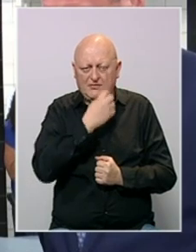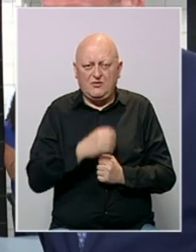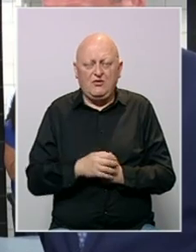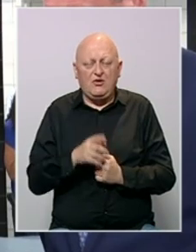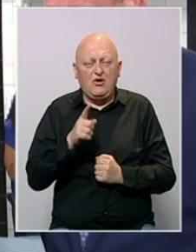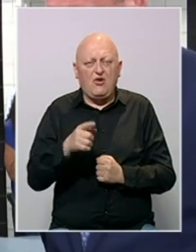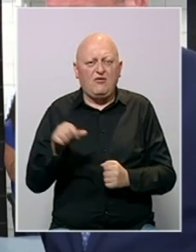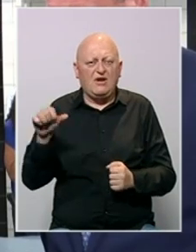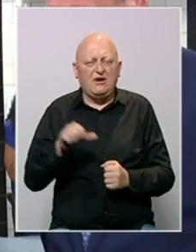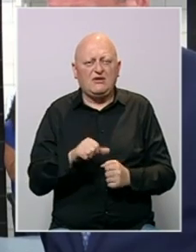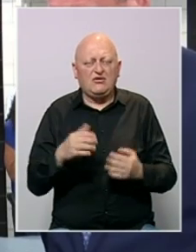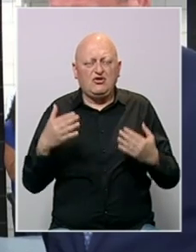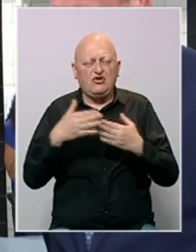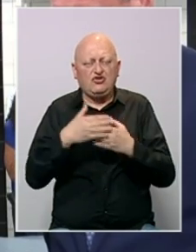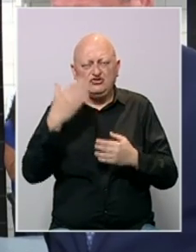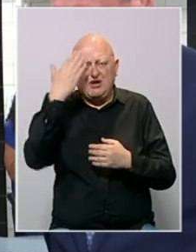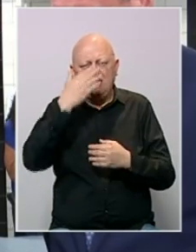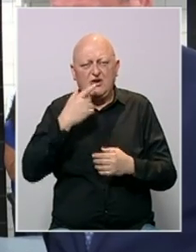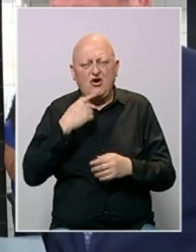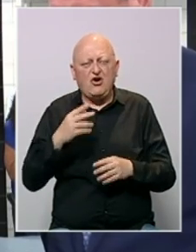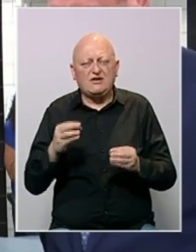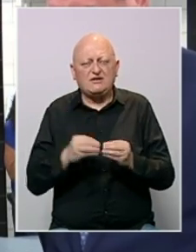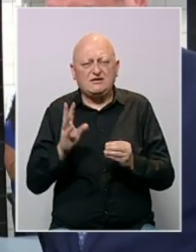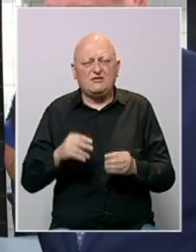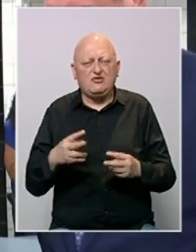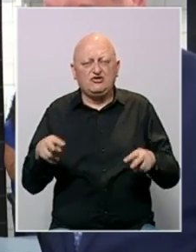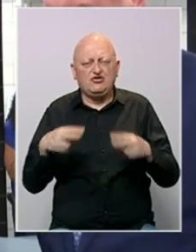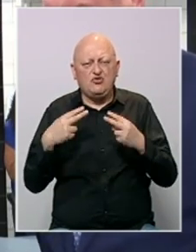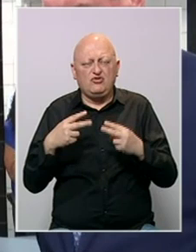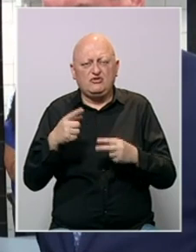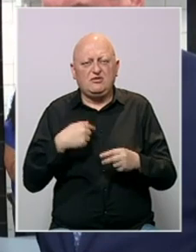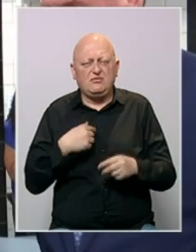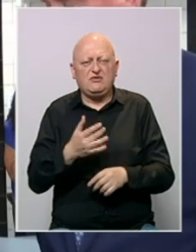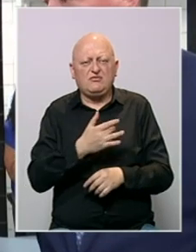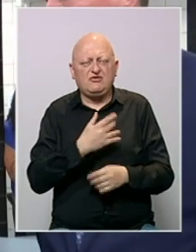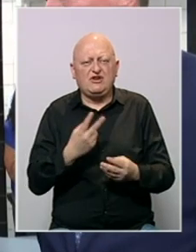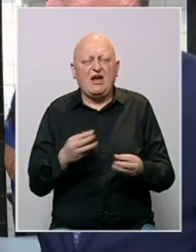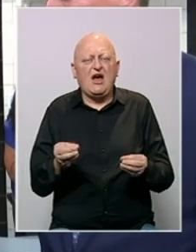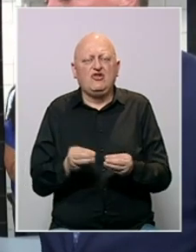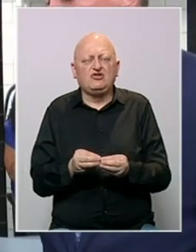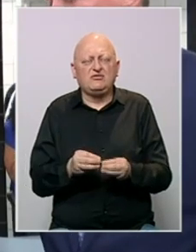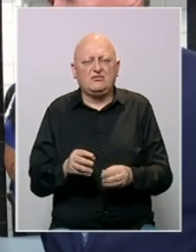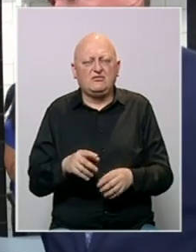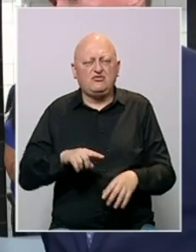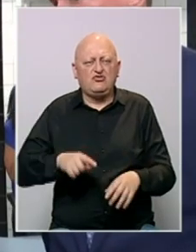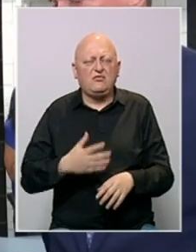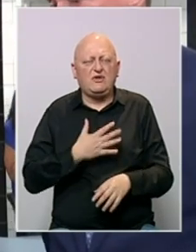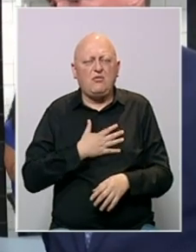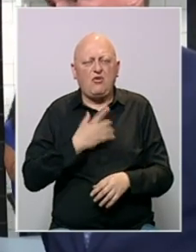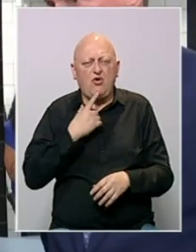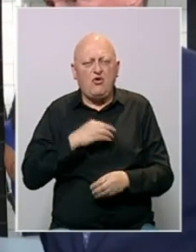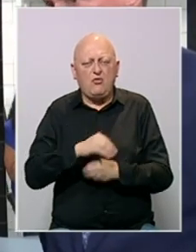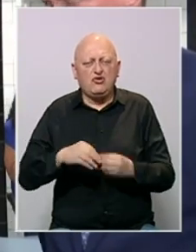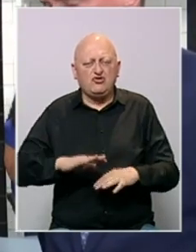Ovo je najgora noćna mora sa kojom se bilo koja zajednica može suočiti. Mi smo povriđeni kao zajednica. Dubina bola koju porodice